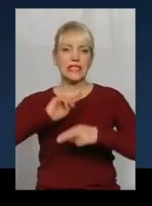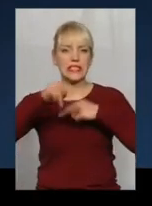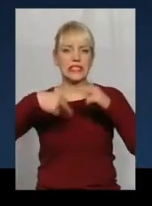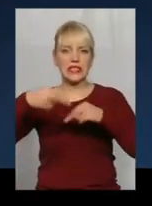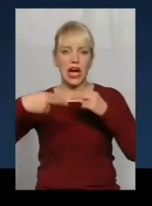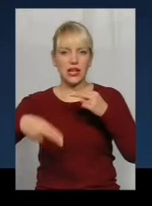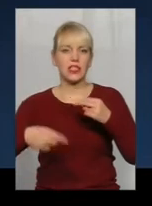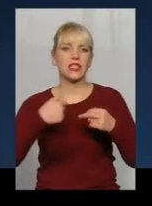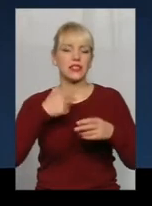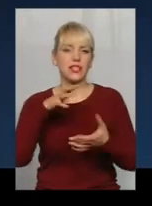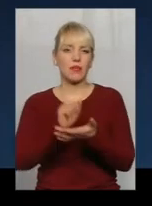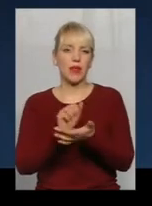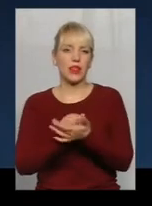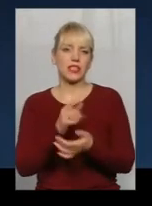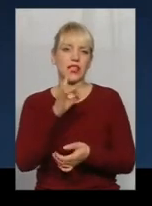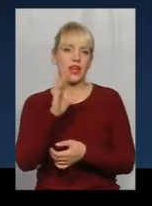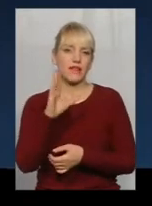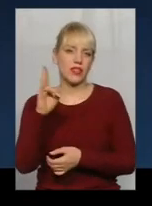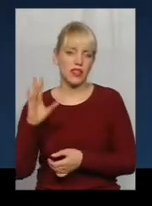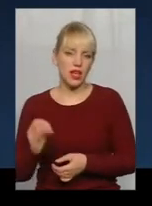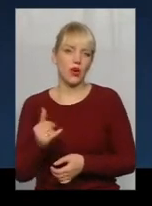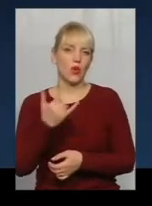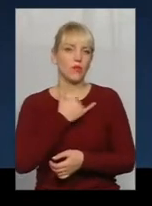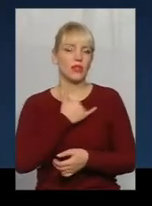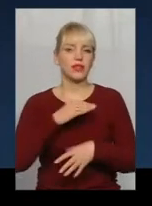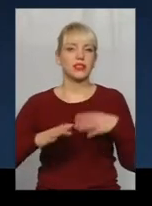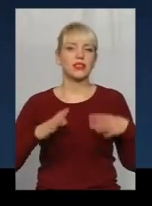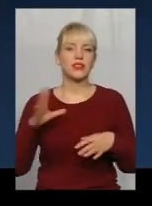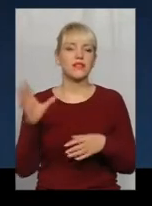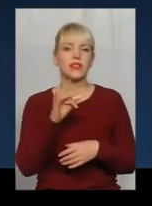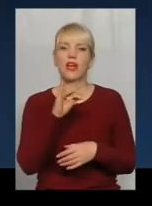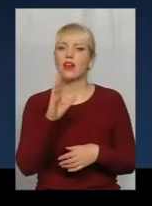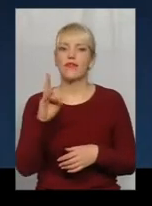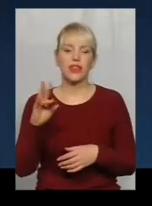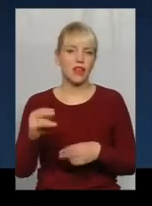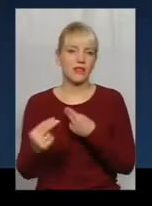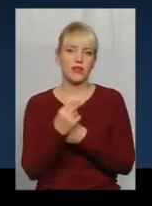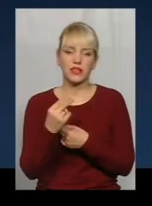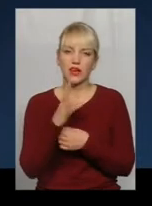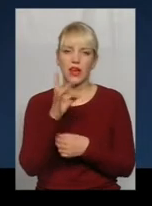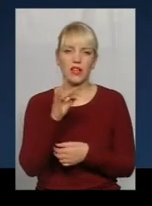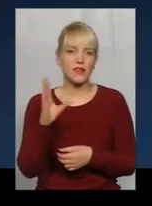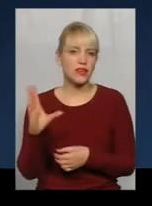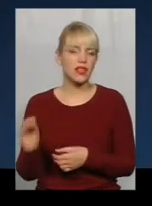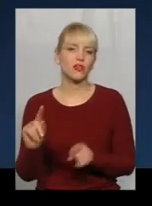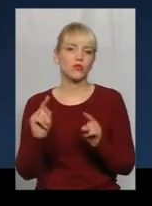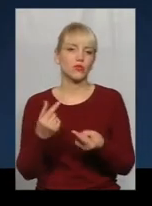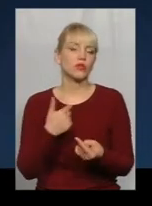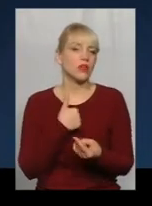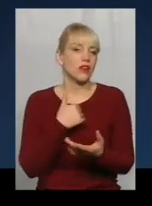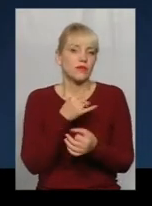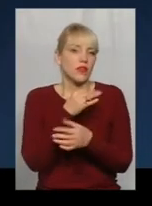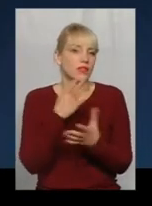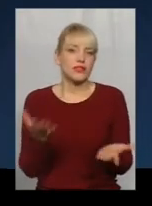мене мої тренери з Рівного, в мене все вкладали з Рівного. Того я не